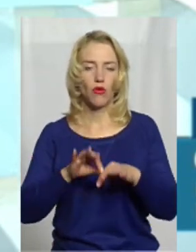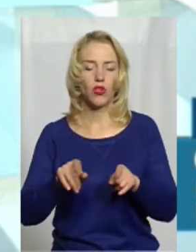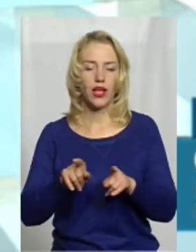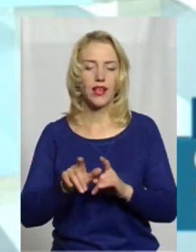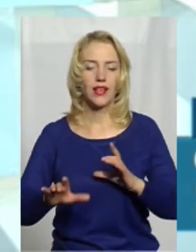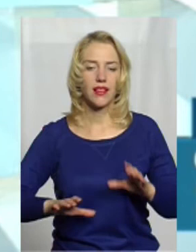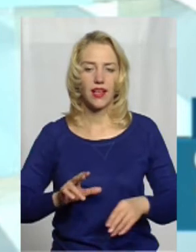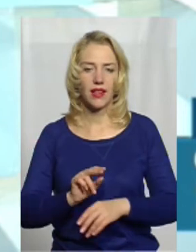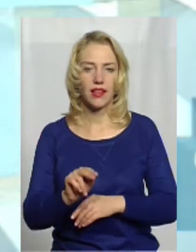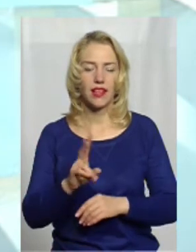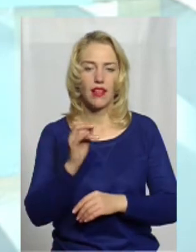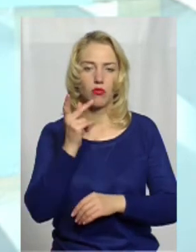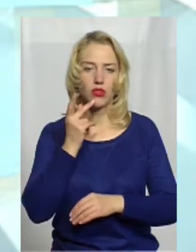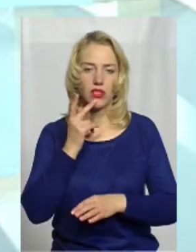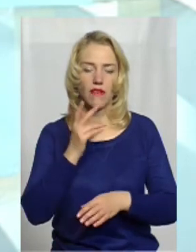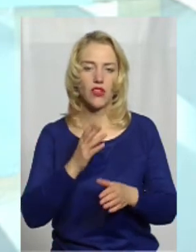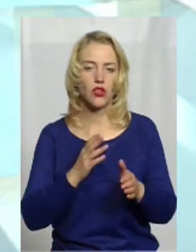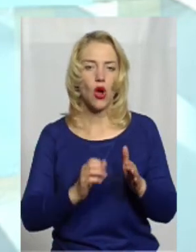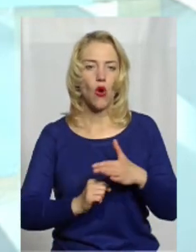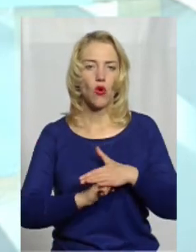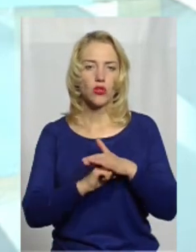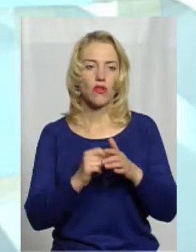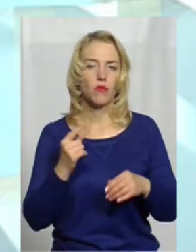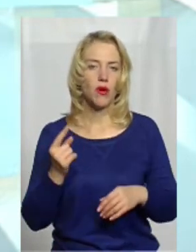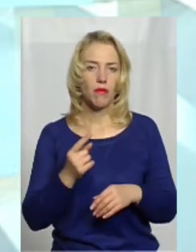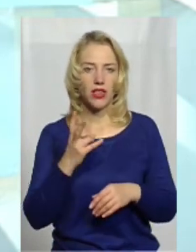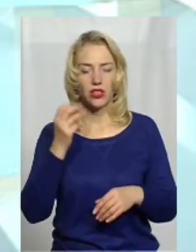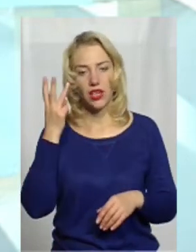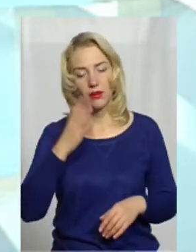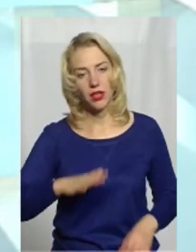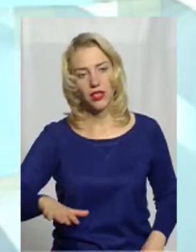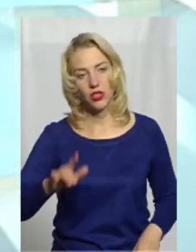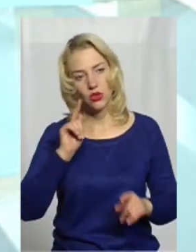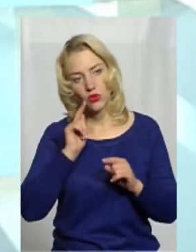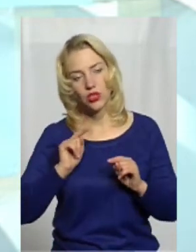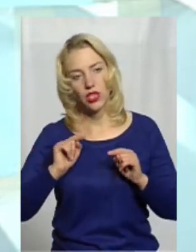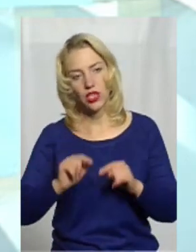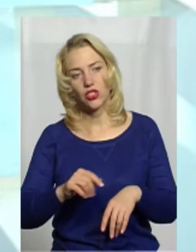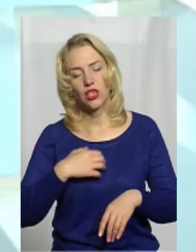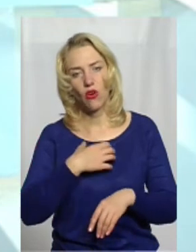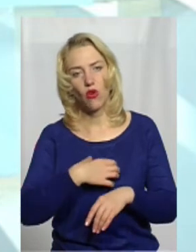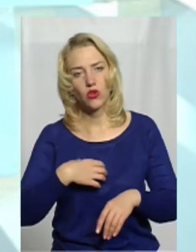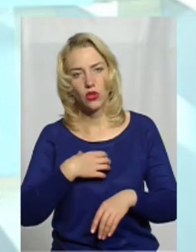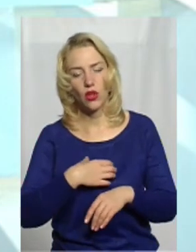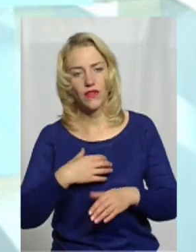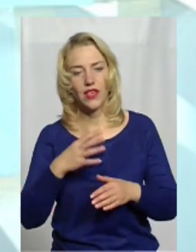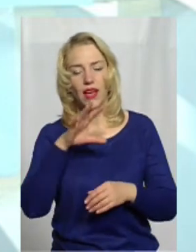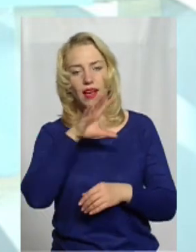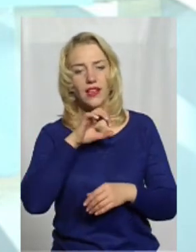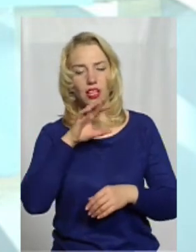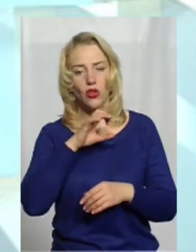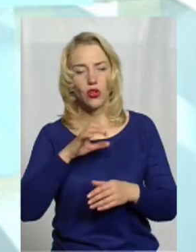основі. По-перше, саме на Хмельниччині зосереджені основні кінологічні школи